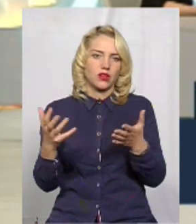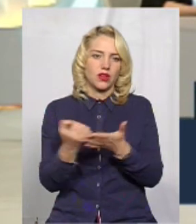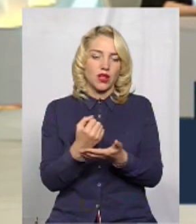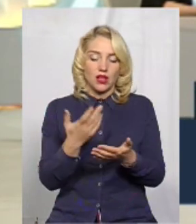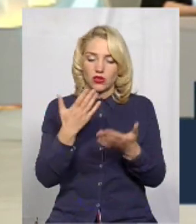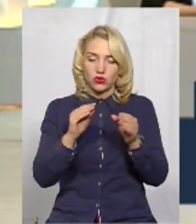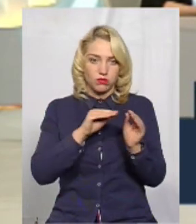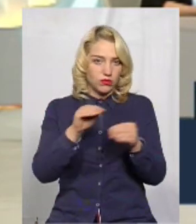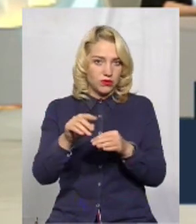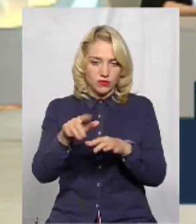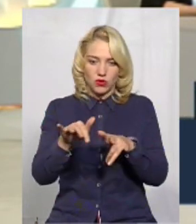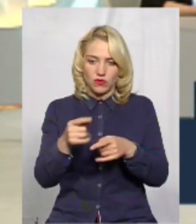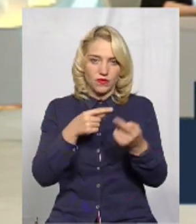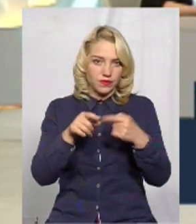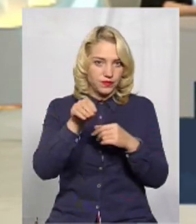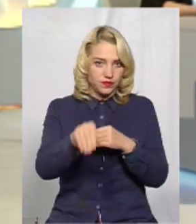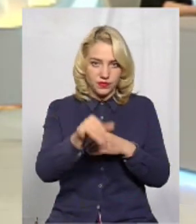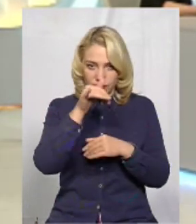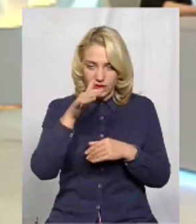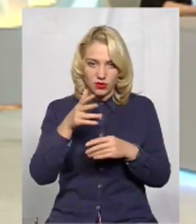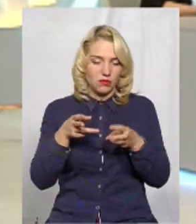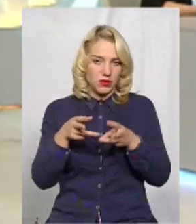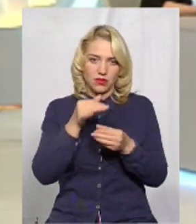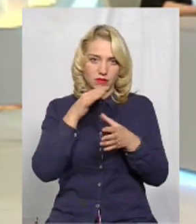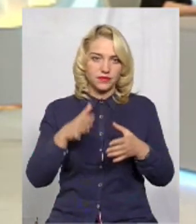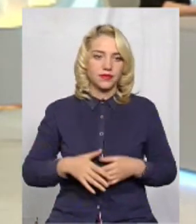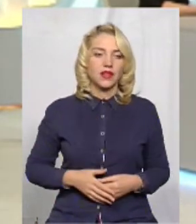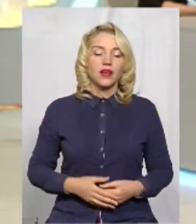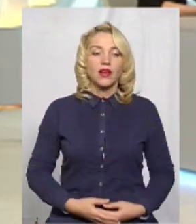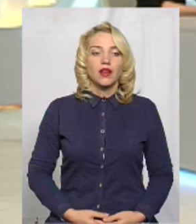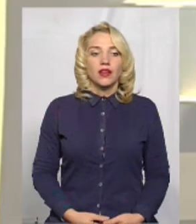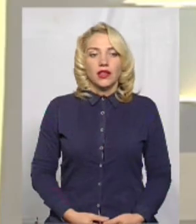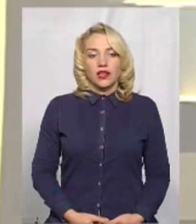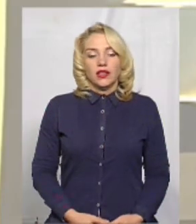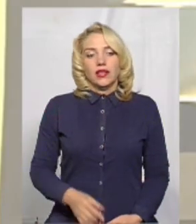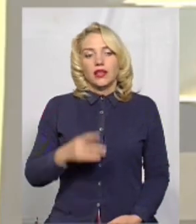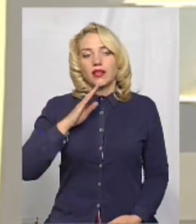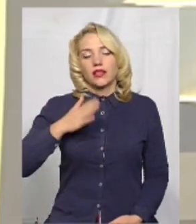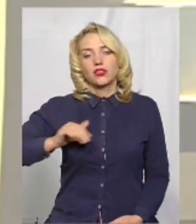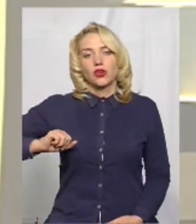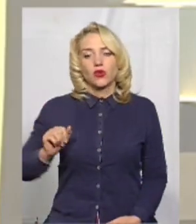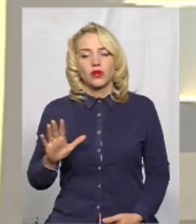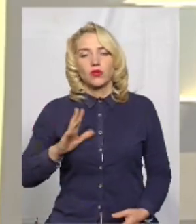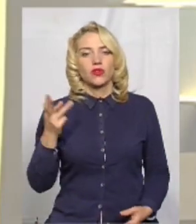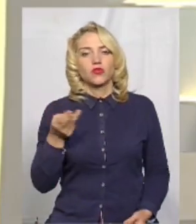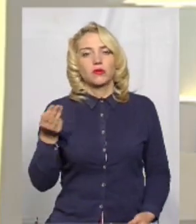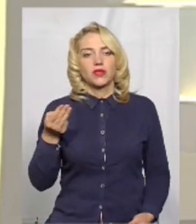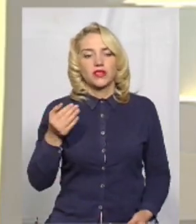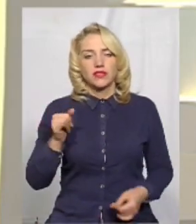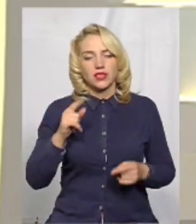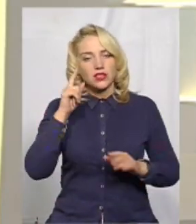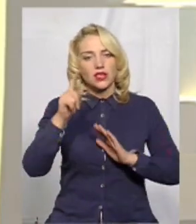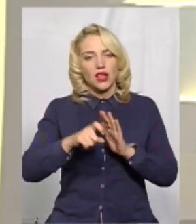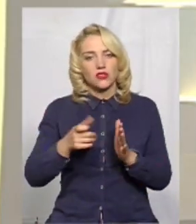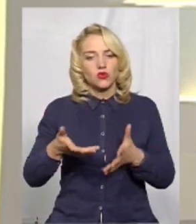опалювати вони не можуть здійснювати свої функції. А ще близько двох тижнів тому, теж мої колеги працювали в Шепетівці і з